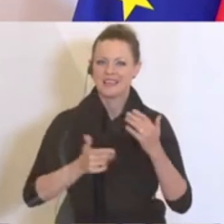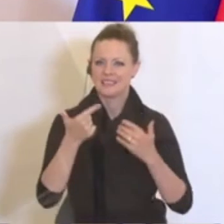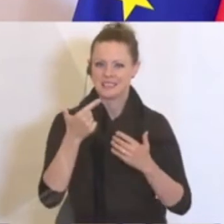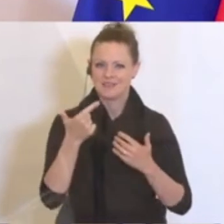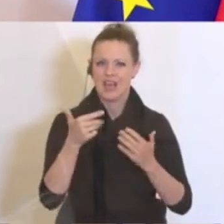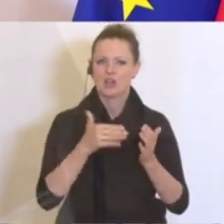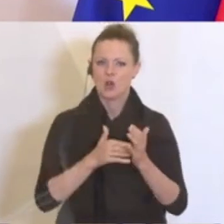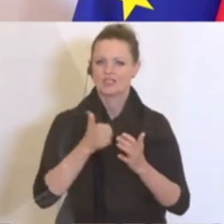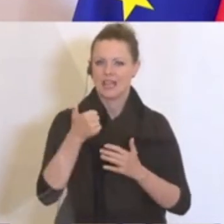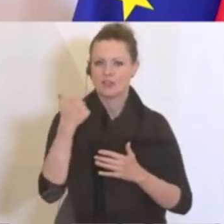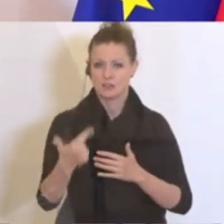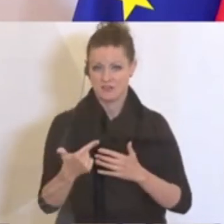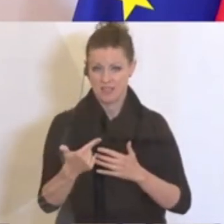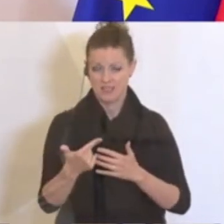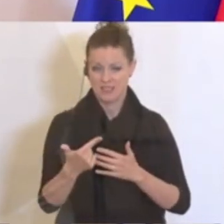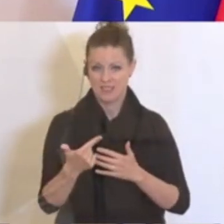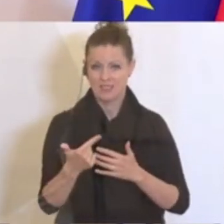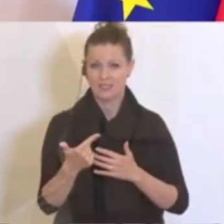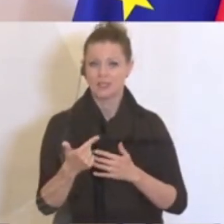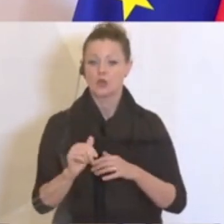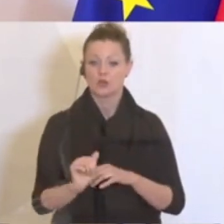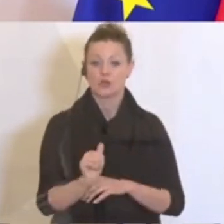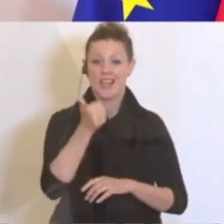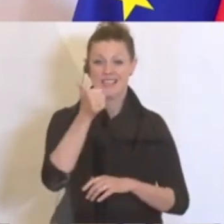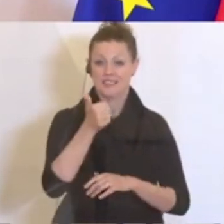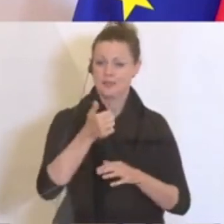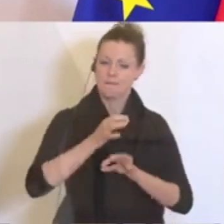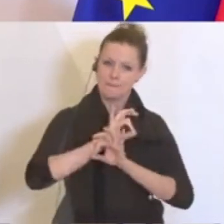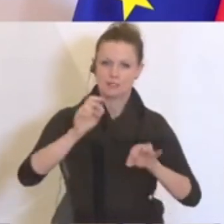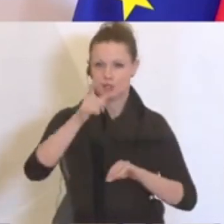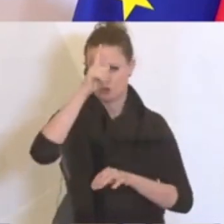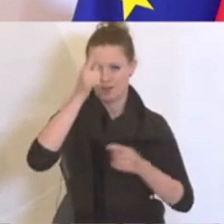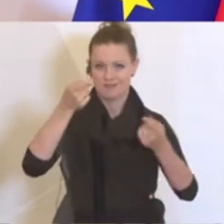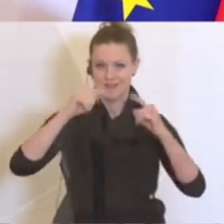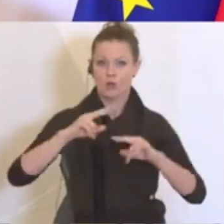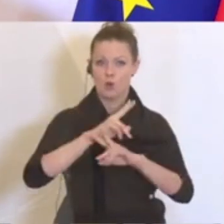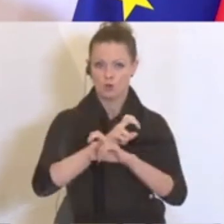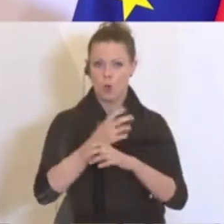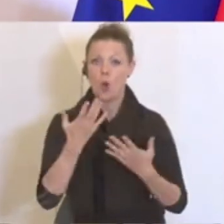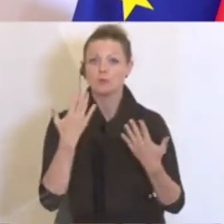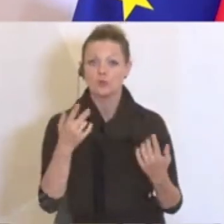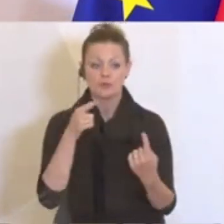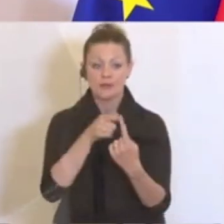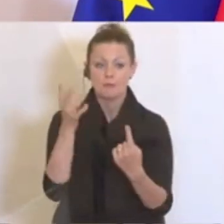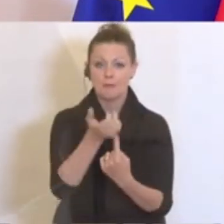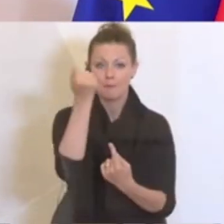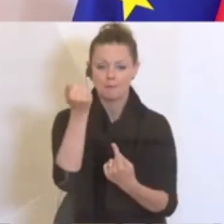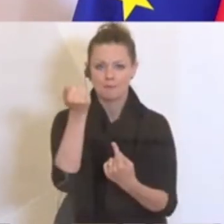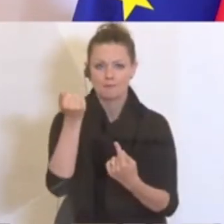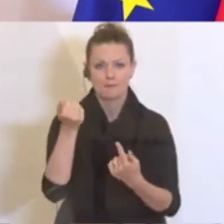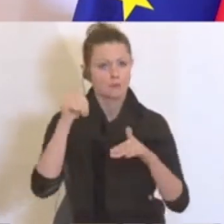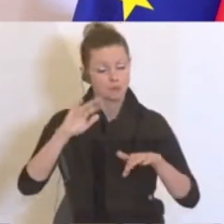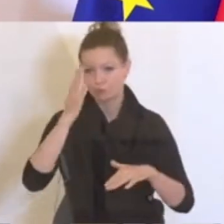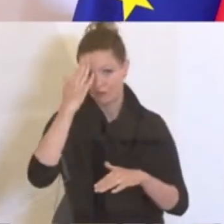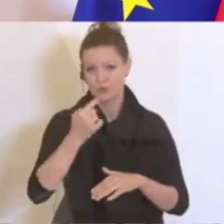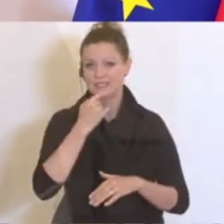zweitbeste Wirtschaftswachstum hinter Deutschland in der Europäischen Union haben wird. Ob wir dieses Ziel erreichen, das sage ich hier ganz